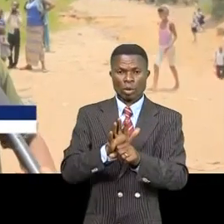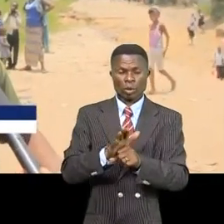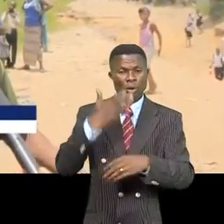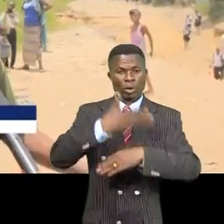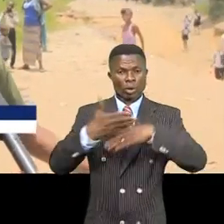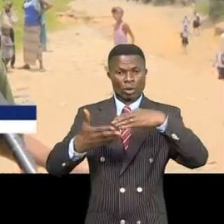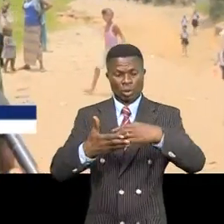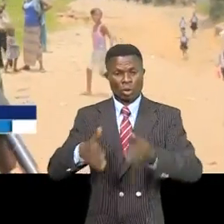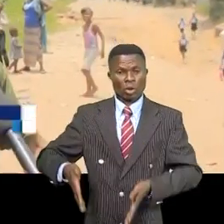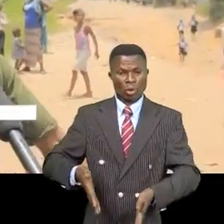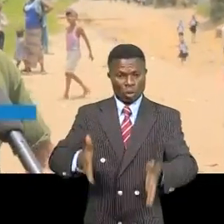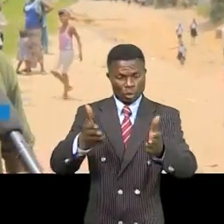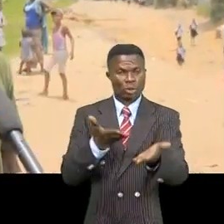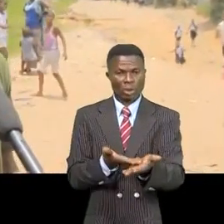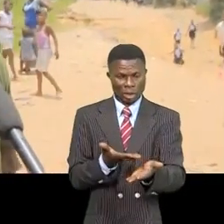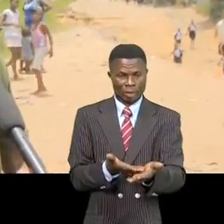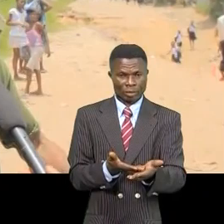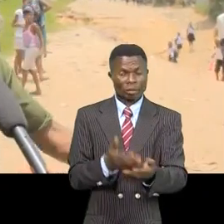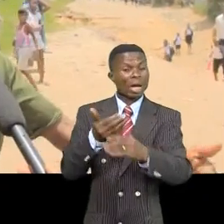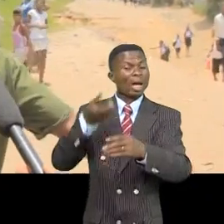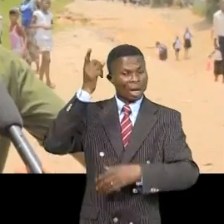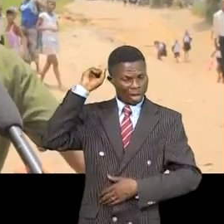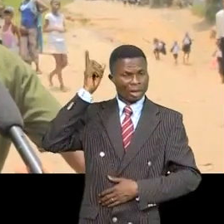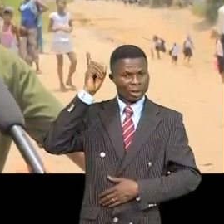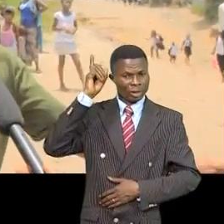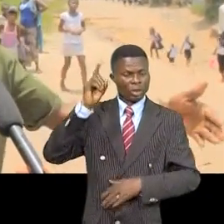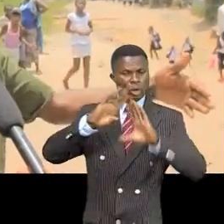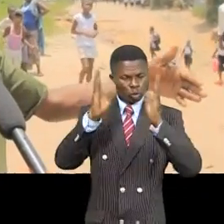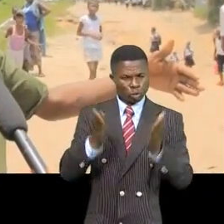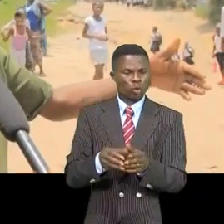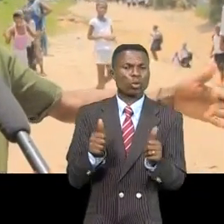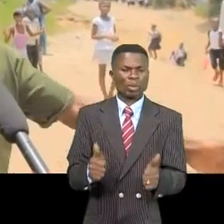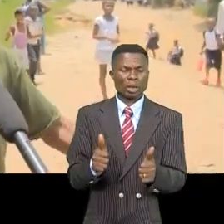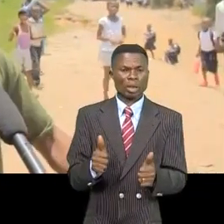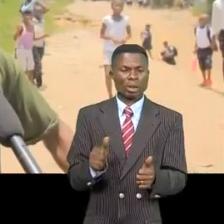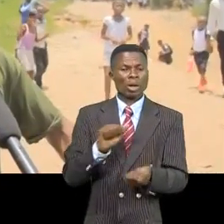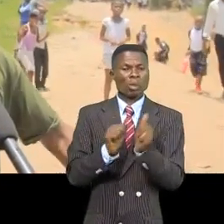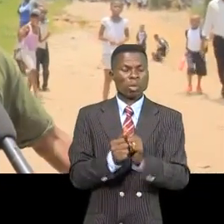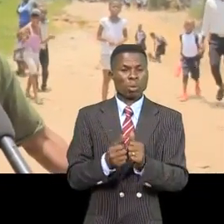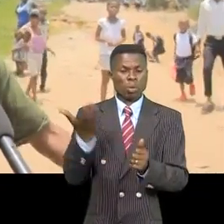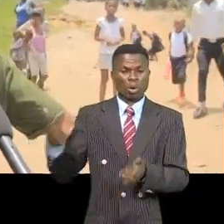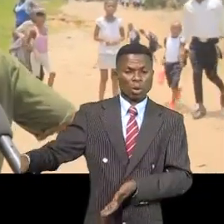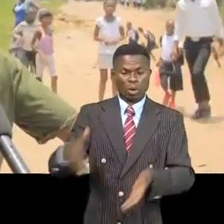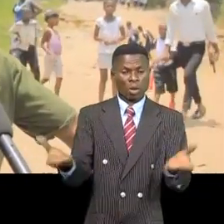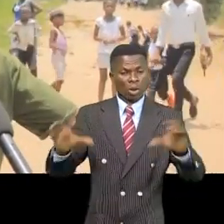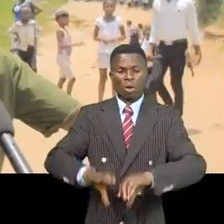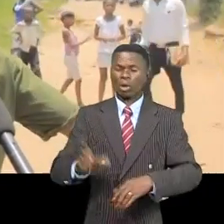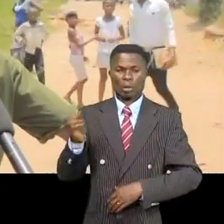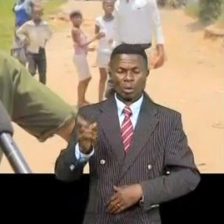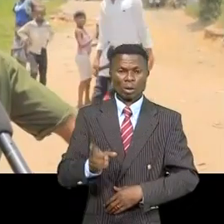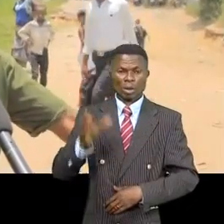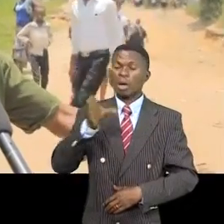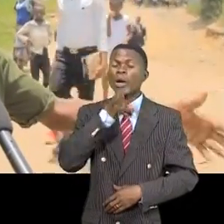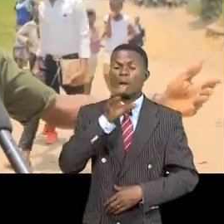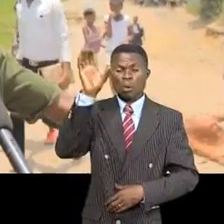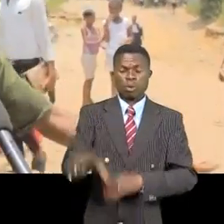construction de cette route. Avant, tout était normal. Il n avait pas d'érosion. Mais quand on a jeté des